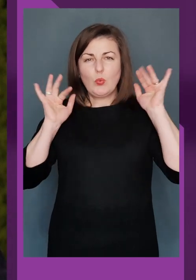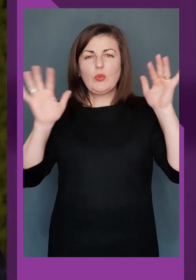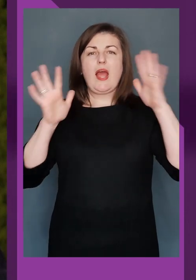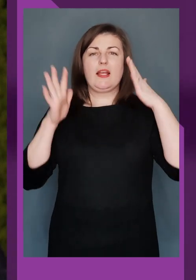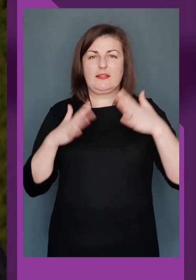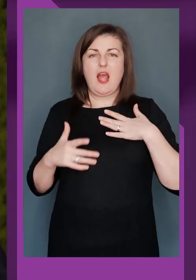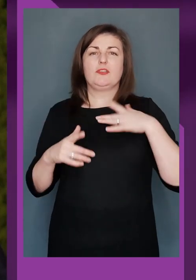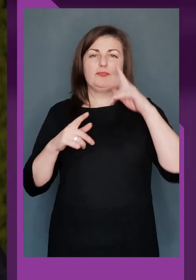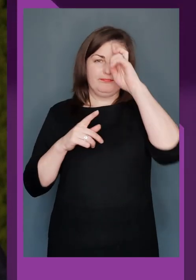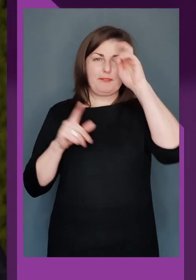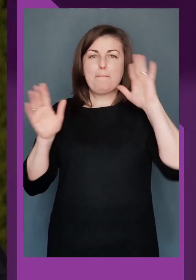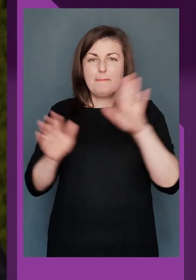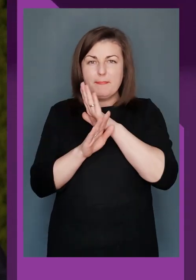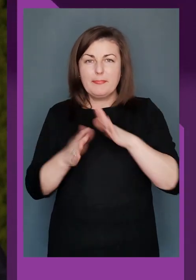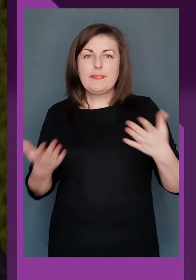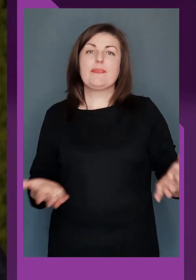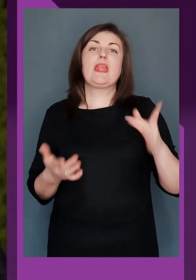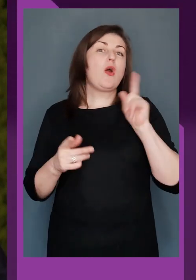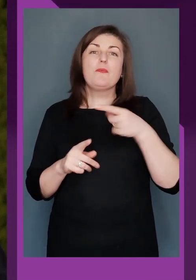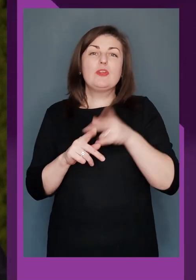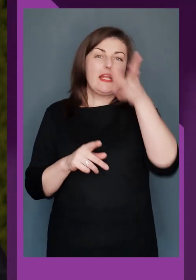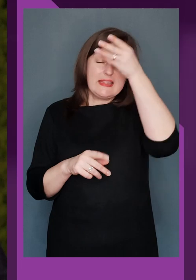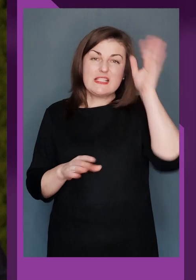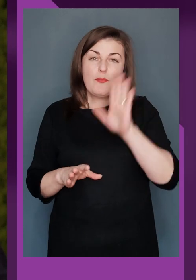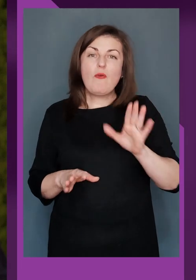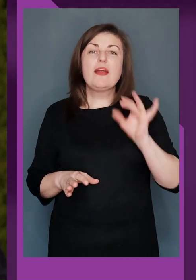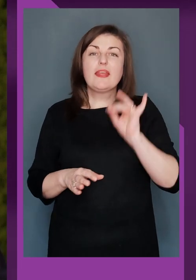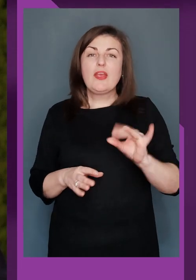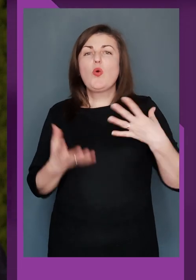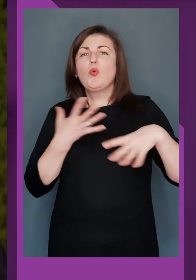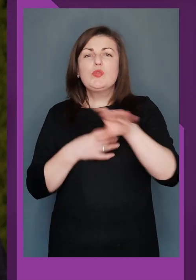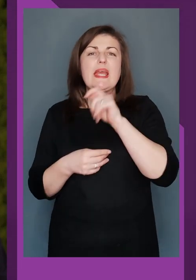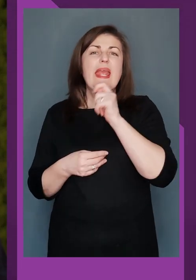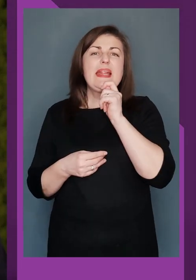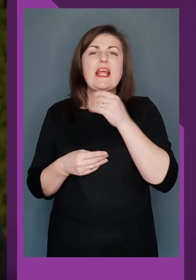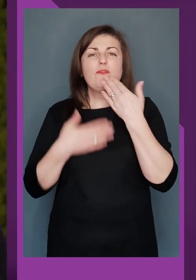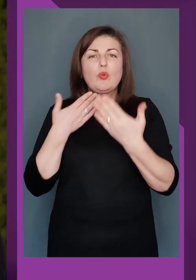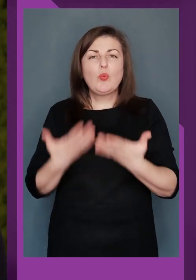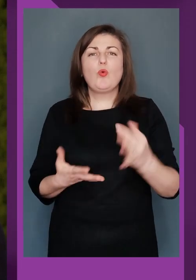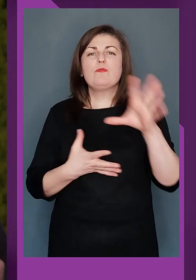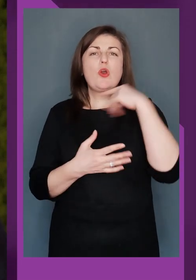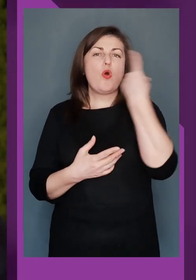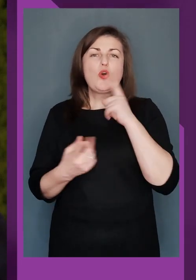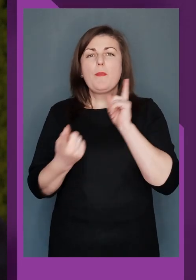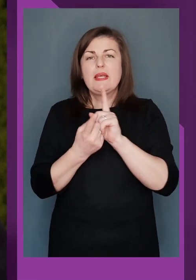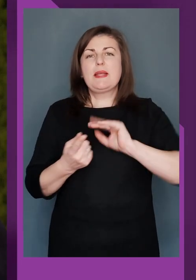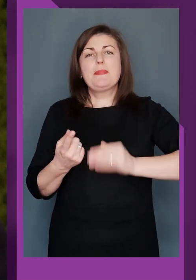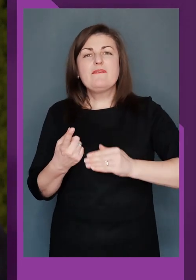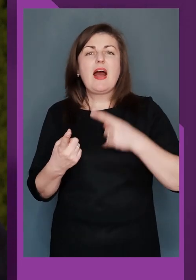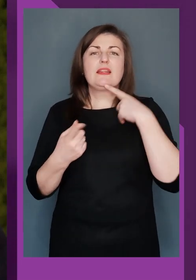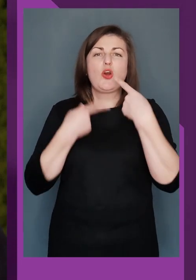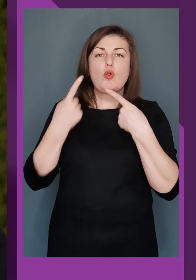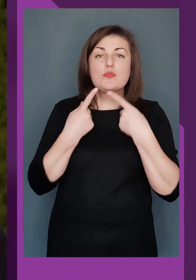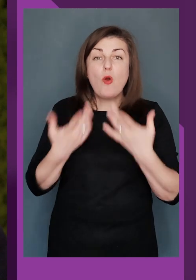славень, гімн України. Але окрім того, вони не забувають і в усіх інтерв'ю, в усіх особистих, приватних